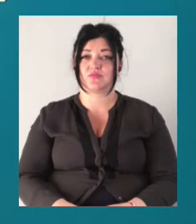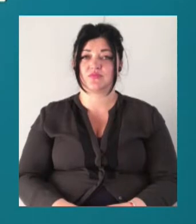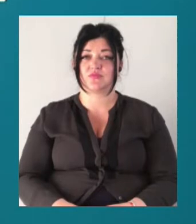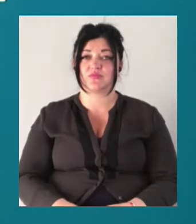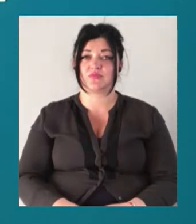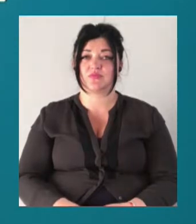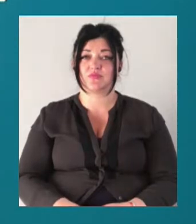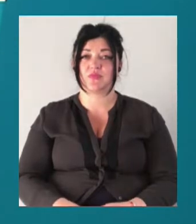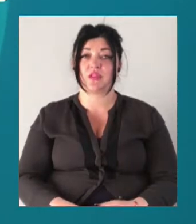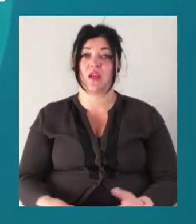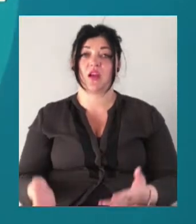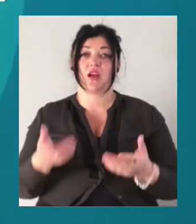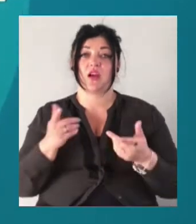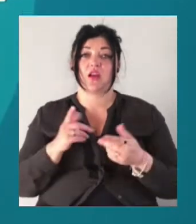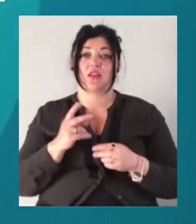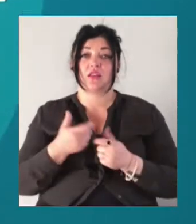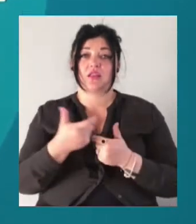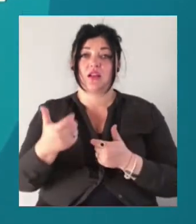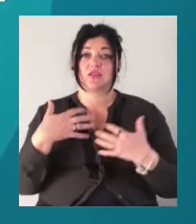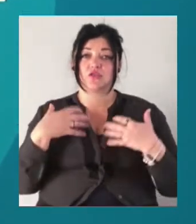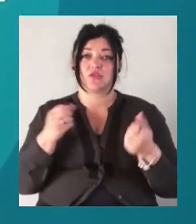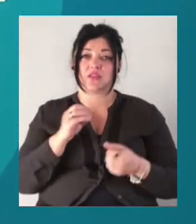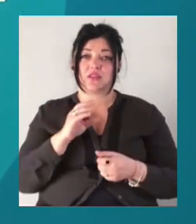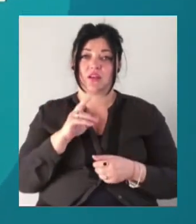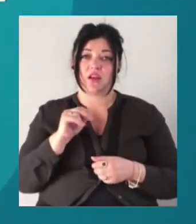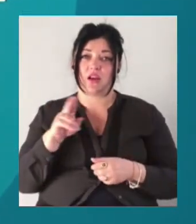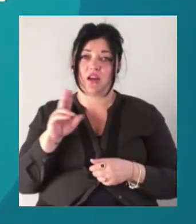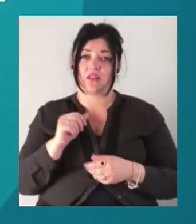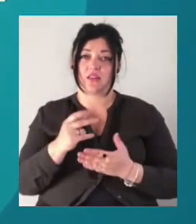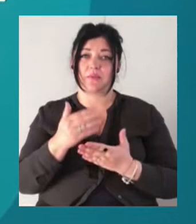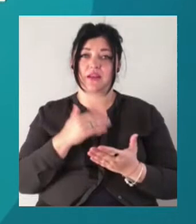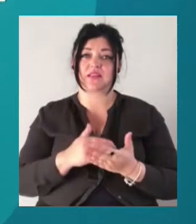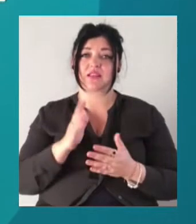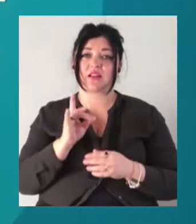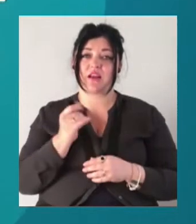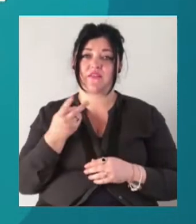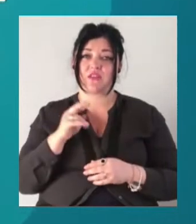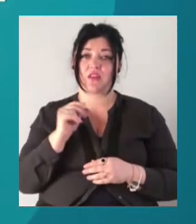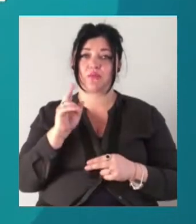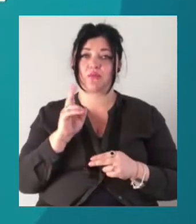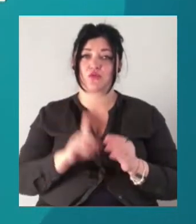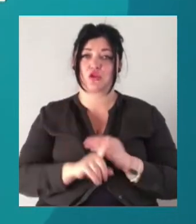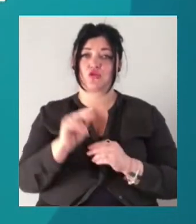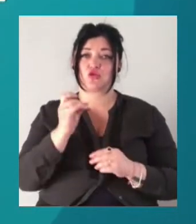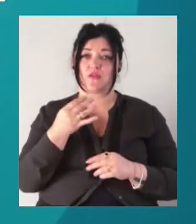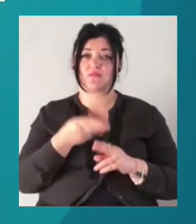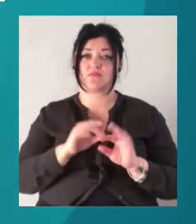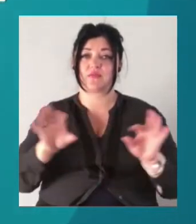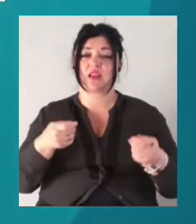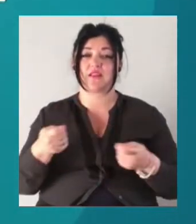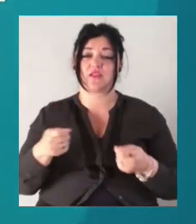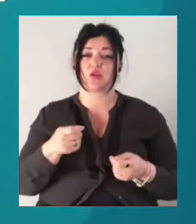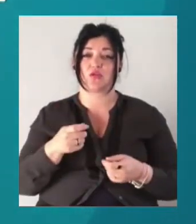Велопішохідну естакаду на трасі «Здоров'я» Одесі відкриють наприкінці травня, на початку червня. Про таке розповів керівник управління дорожнього